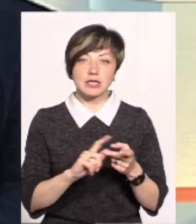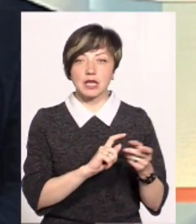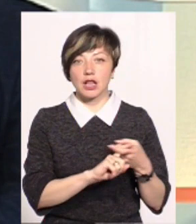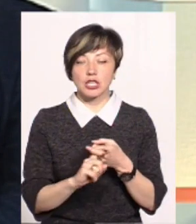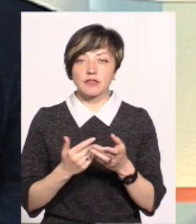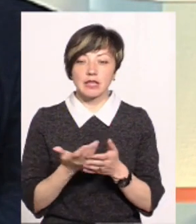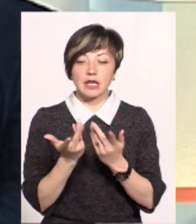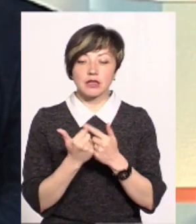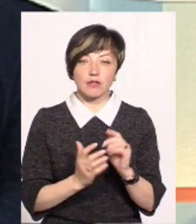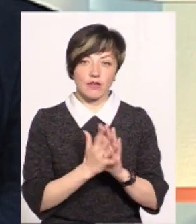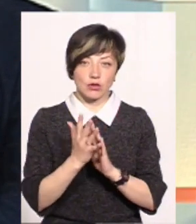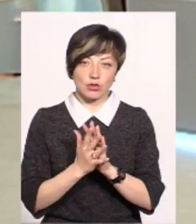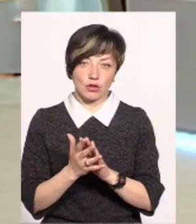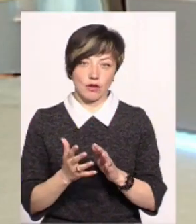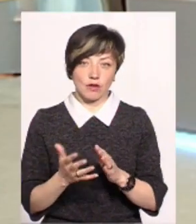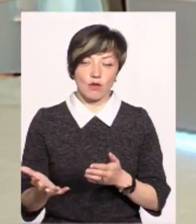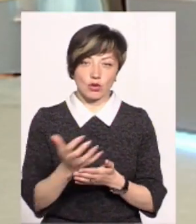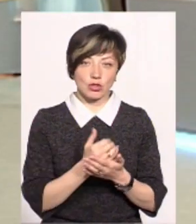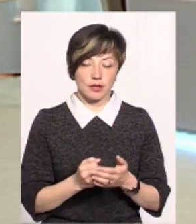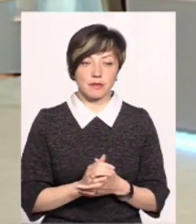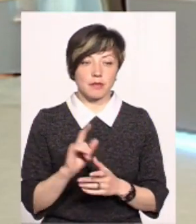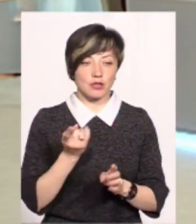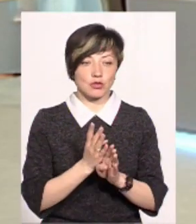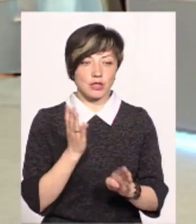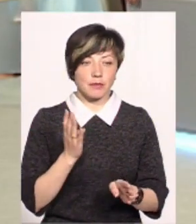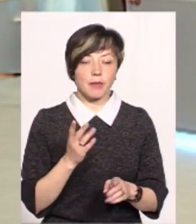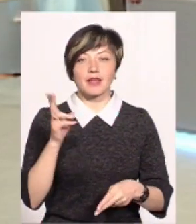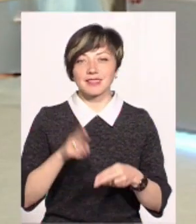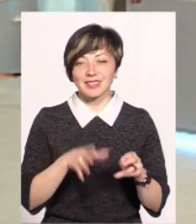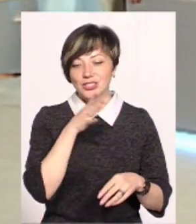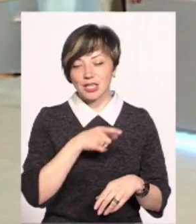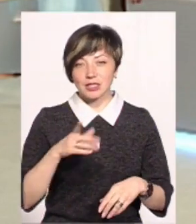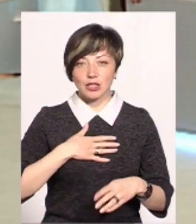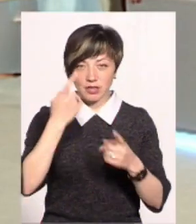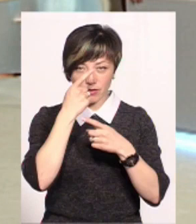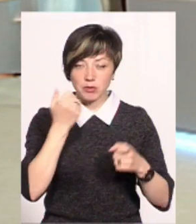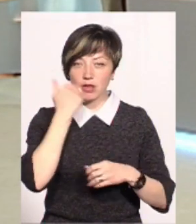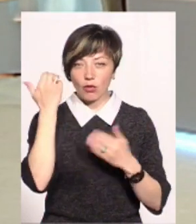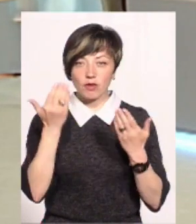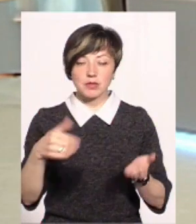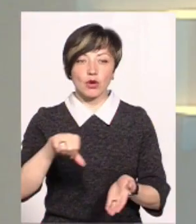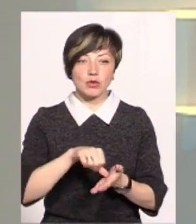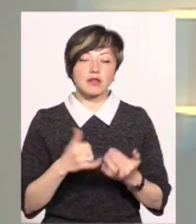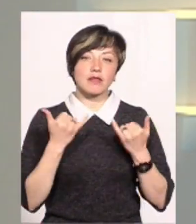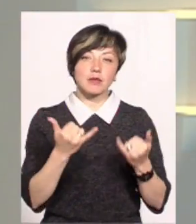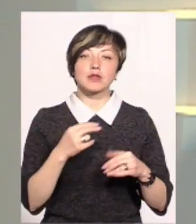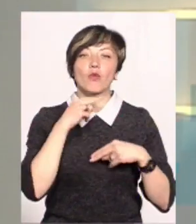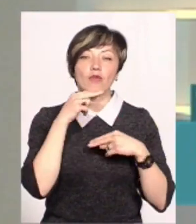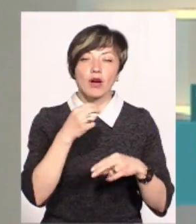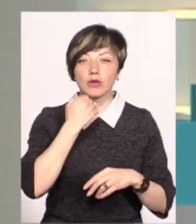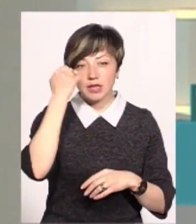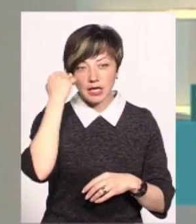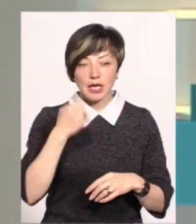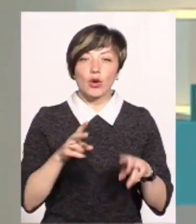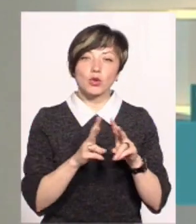залежати від кількості вирощеного врожаю. В першу чергу. Зрозуміло. І до біг кінця час нашого ефіру. Я дякую вам за участь. Вам, шановні, дякую за